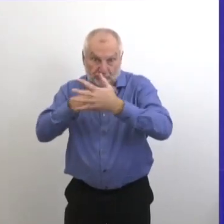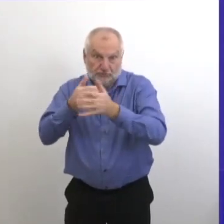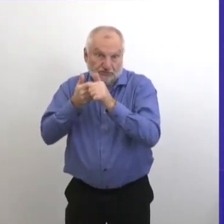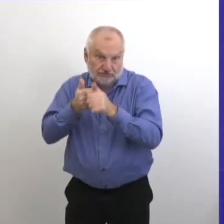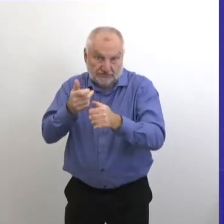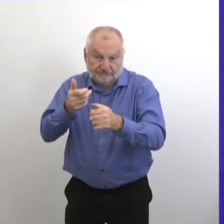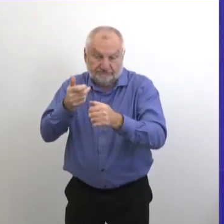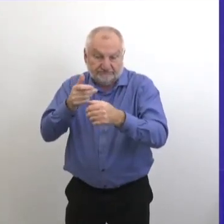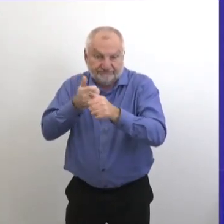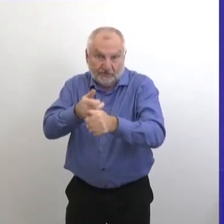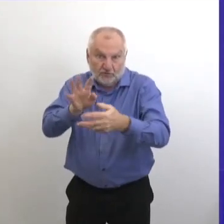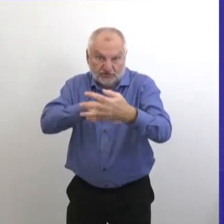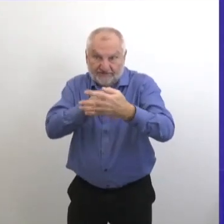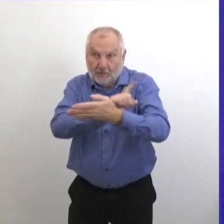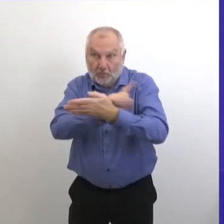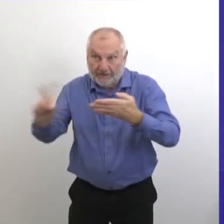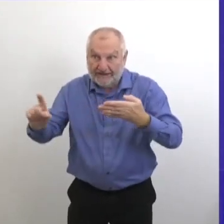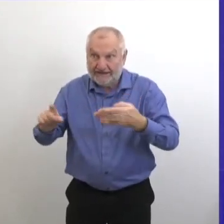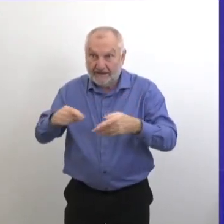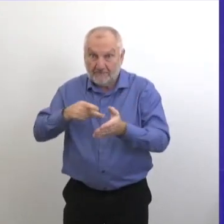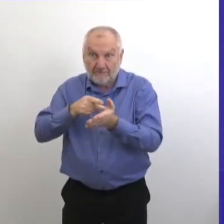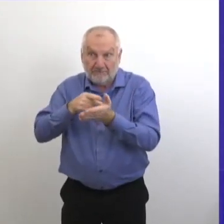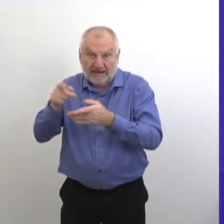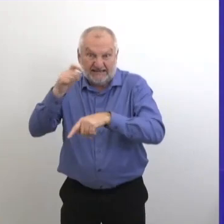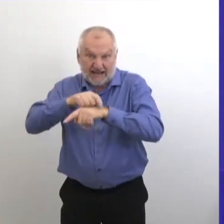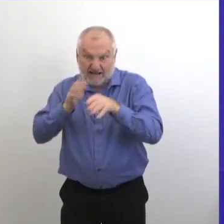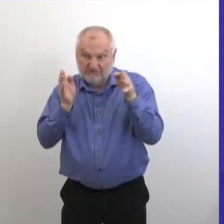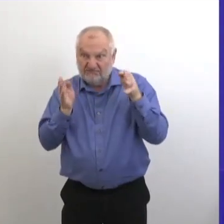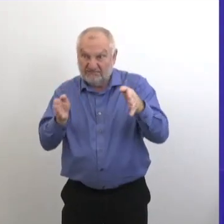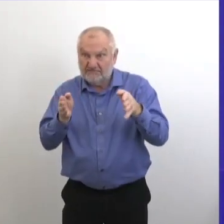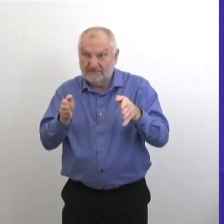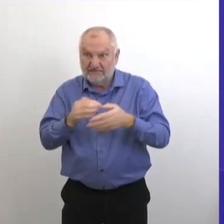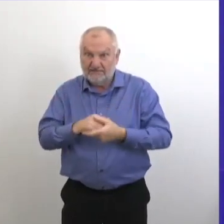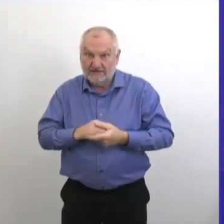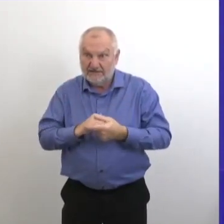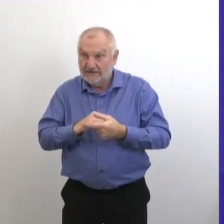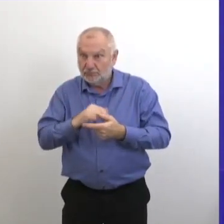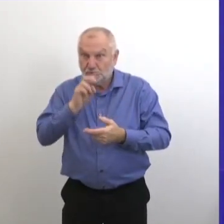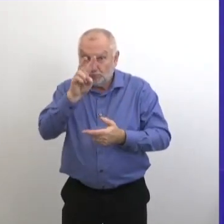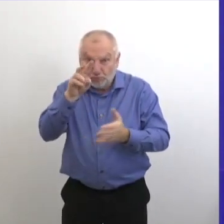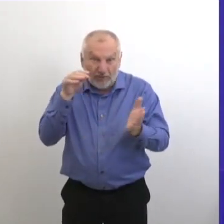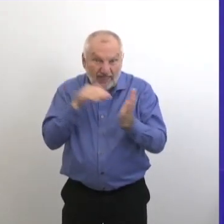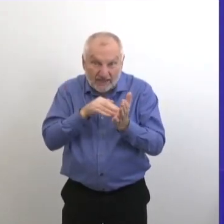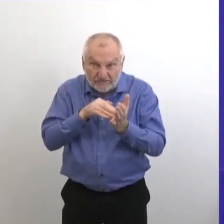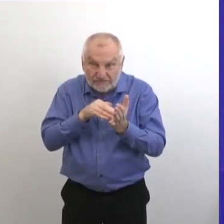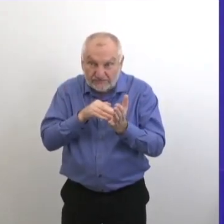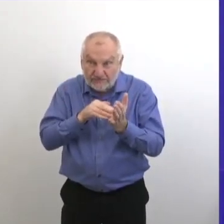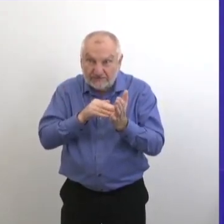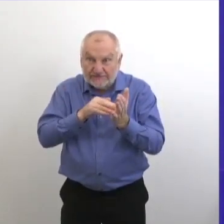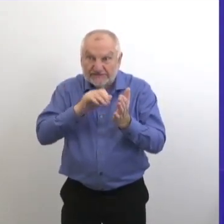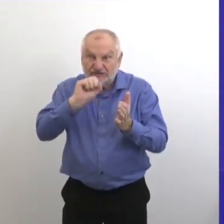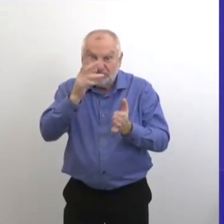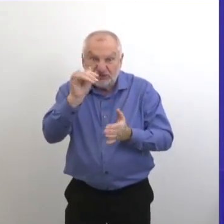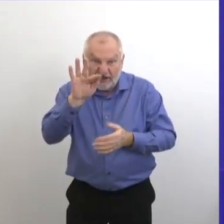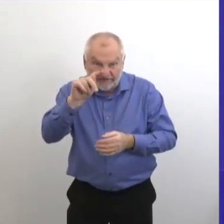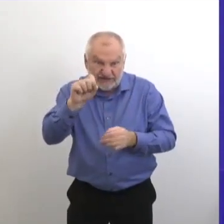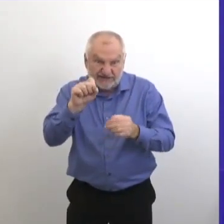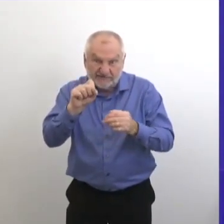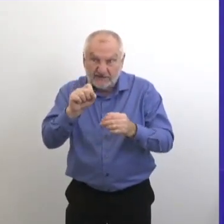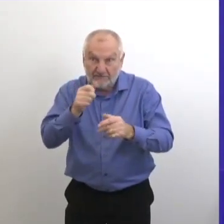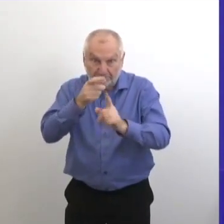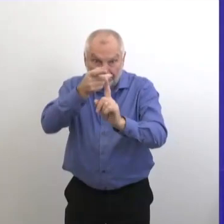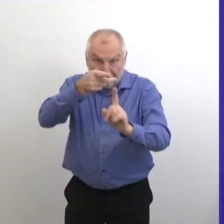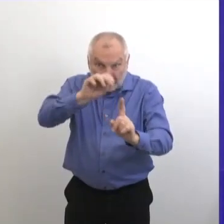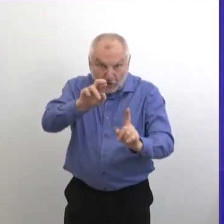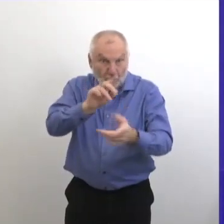Donc, cela représente 2000 quarts de travail de plus par semaine qui